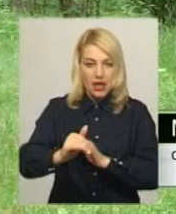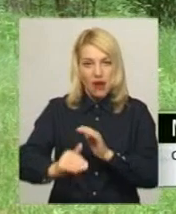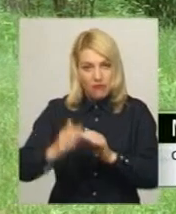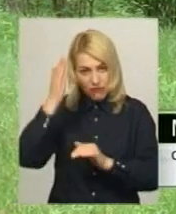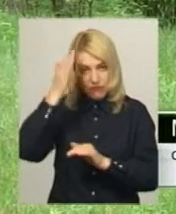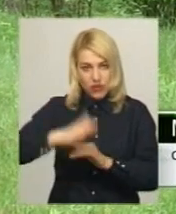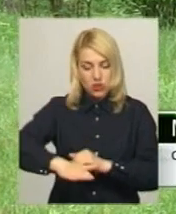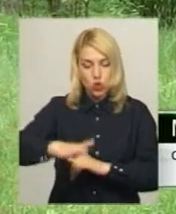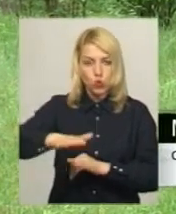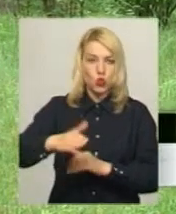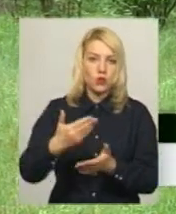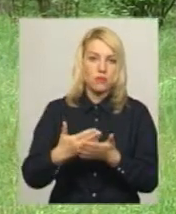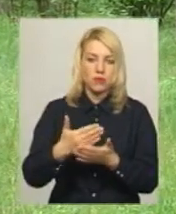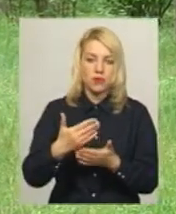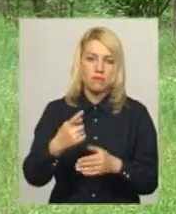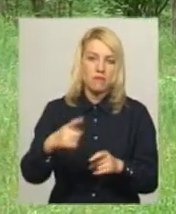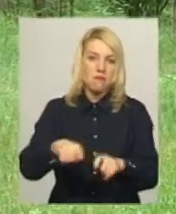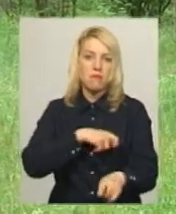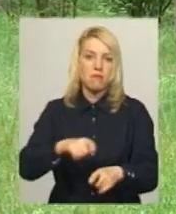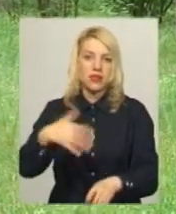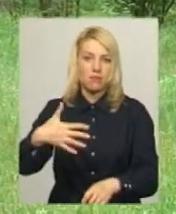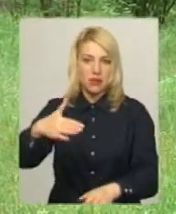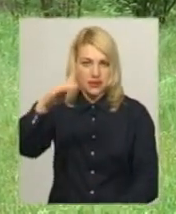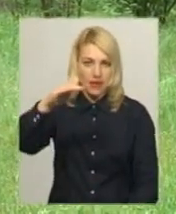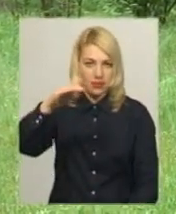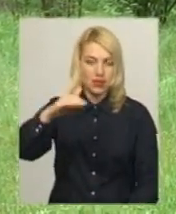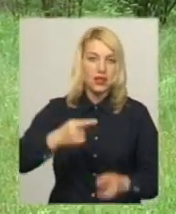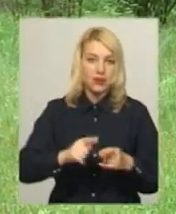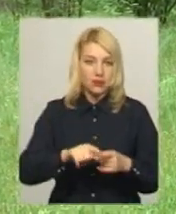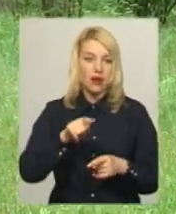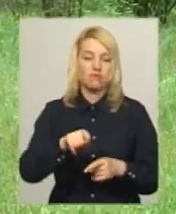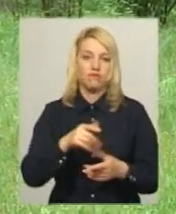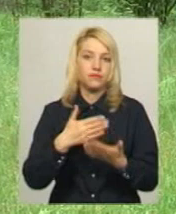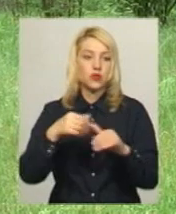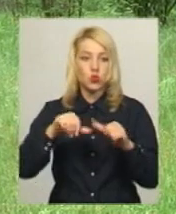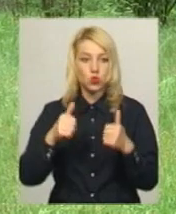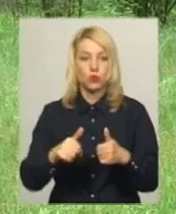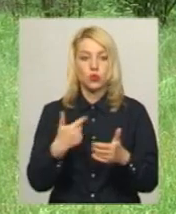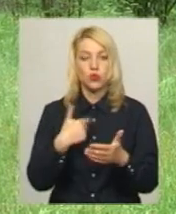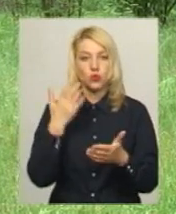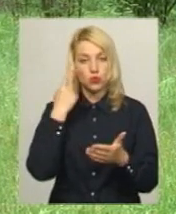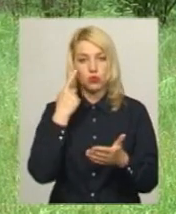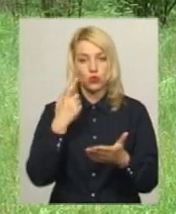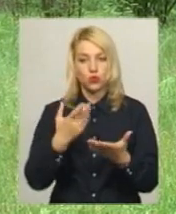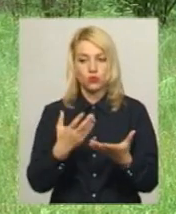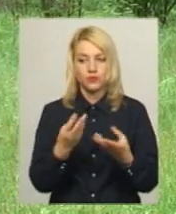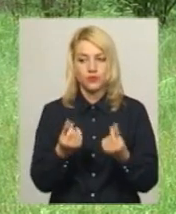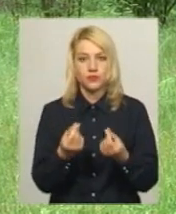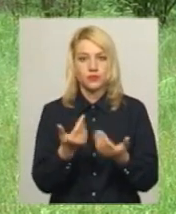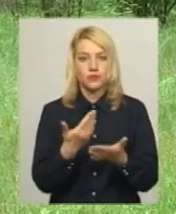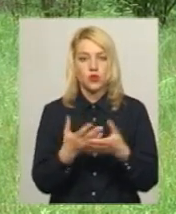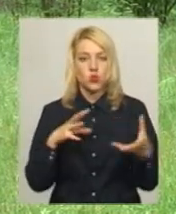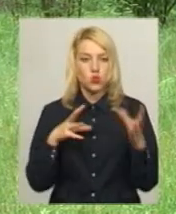десь такі, щоб були не менше метр 50 вони. Там в самих скульптур, ну на суму, я думаю, що не менше чим